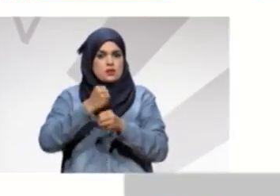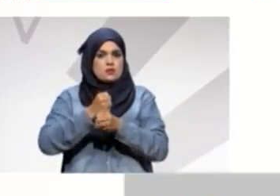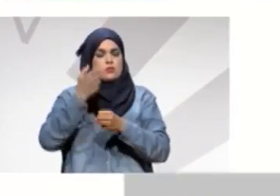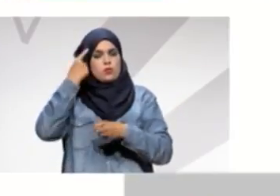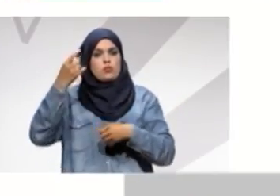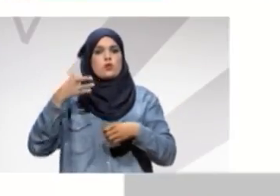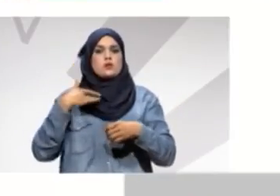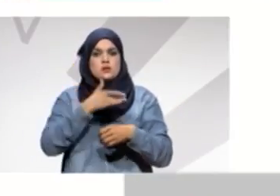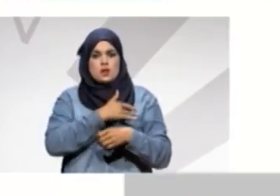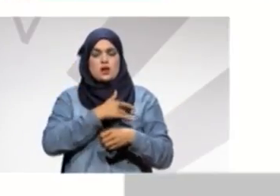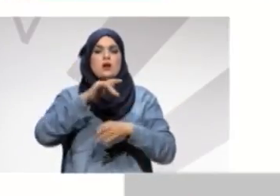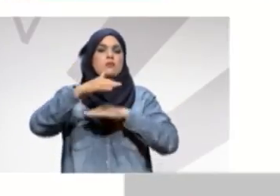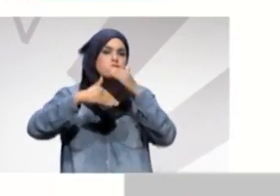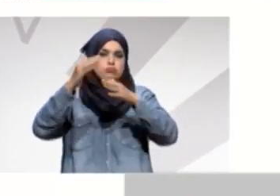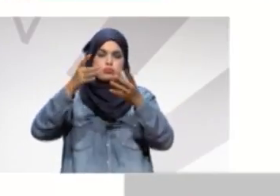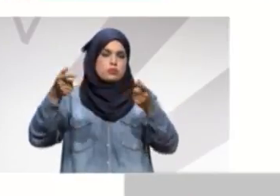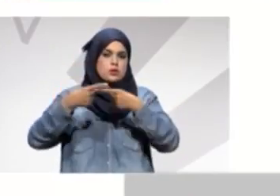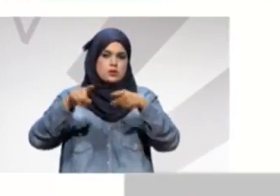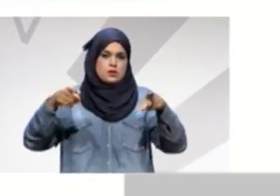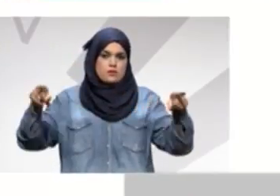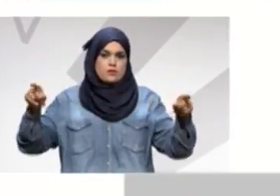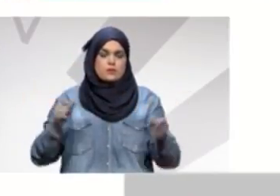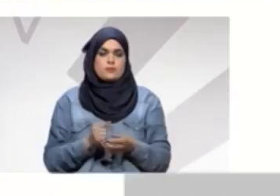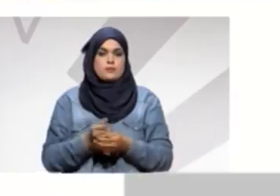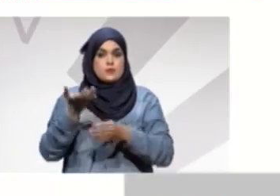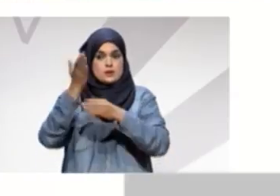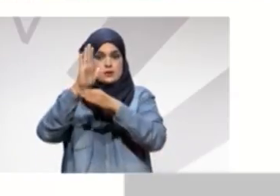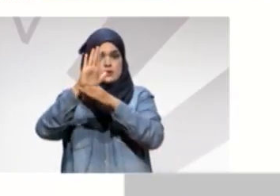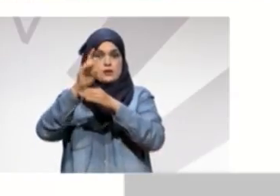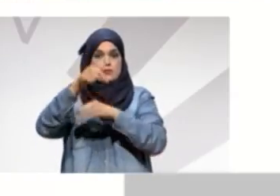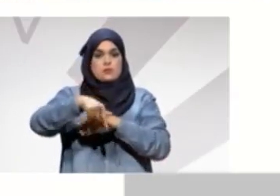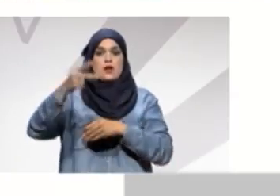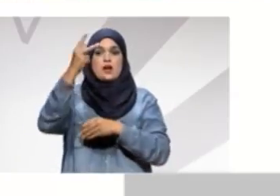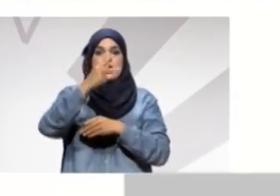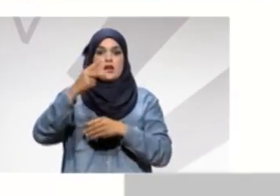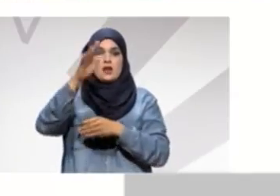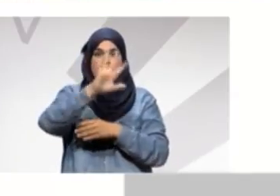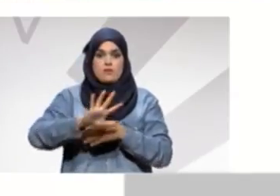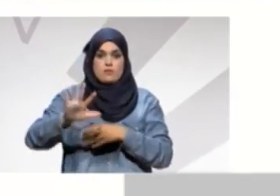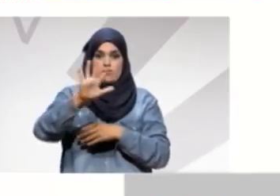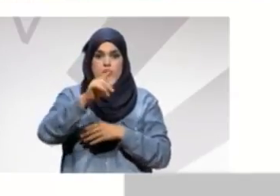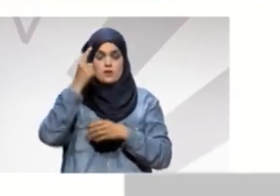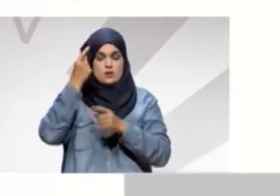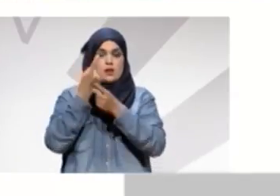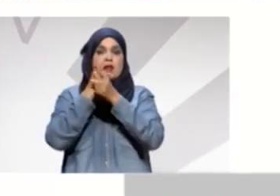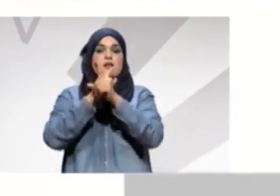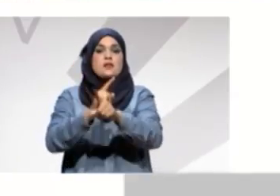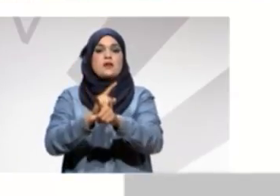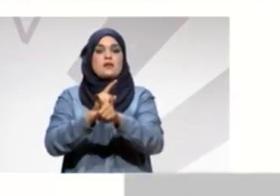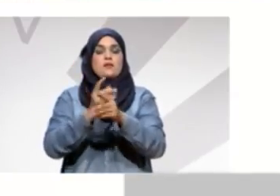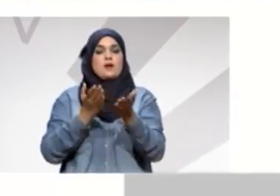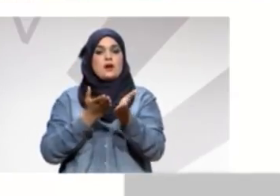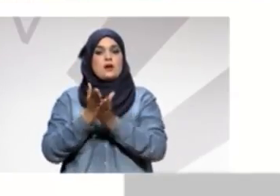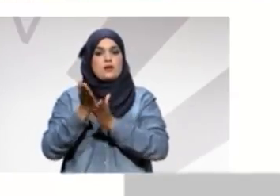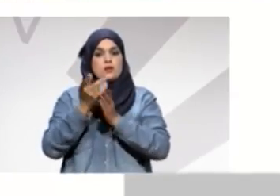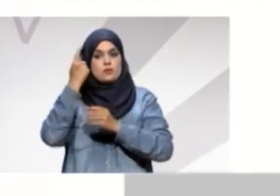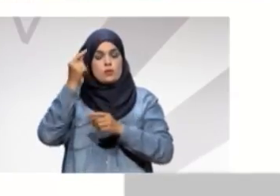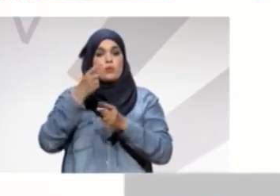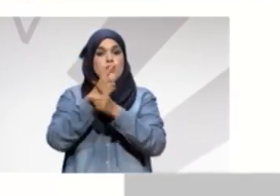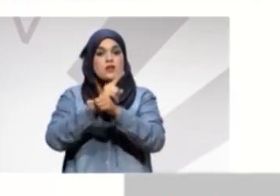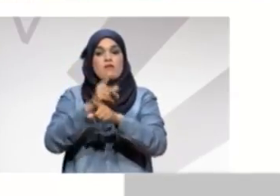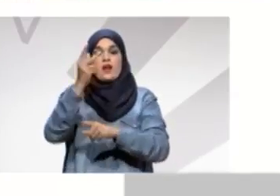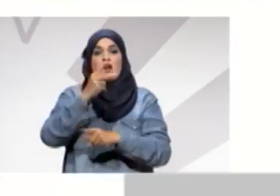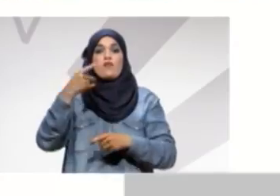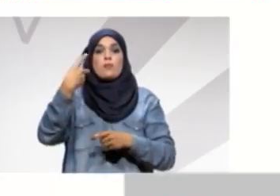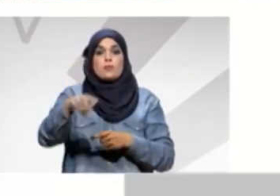والتجهيز وغيرها نتقدم إلى أهل الكاف نعيدهم أن ندافع على كل مقاومات الكاف